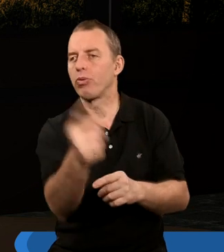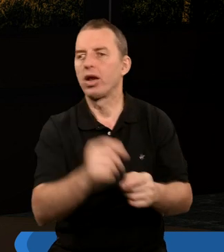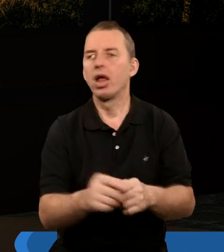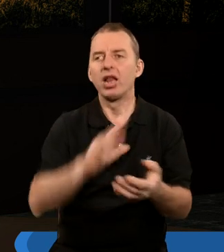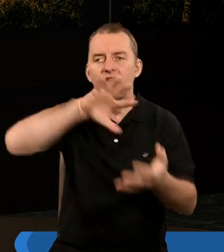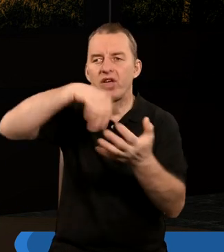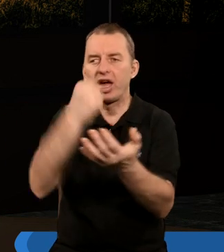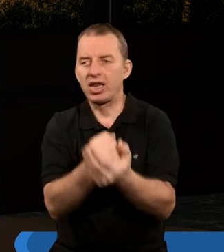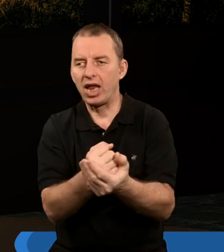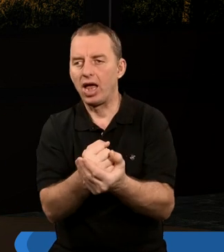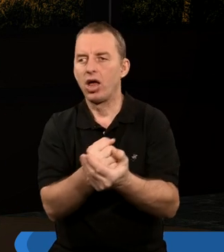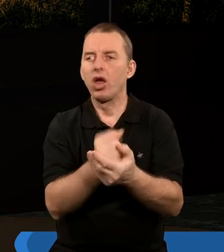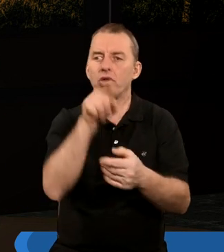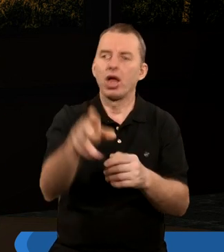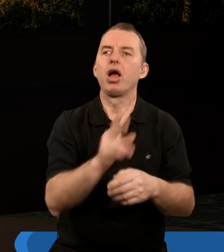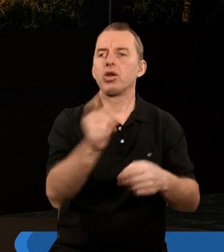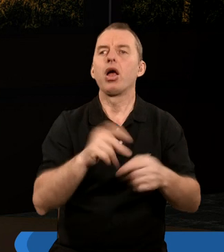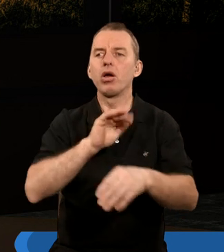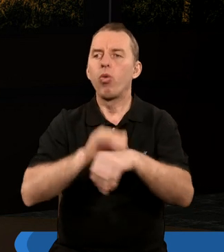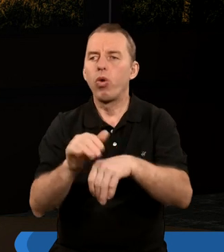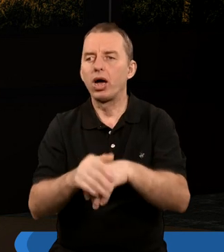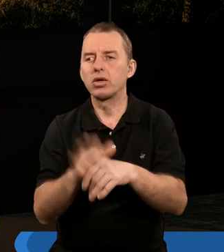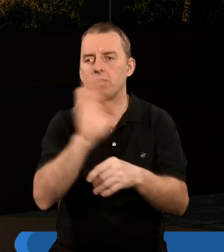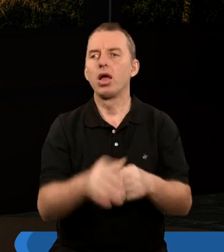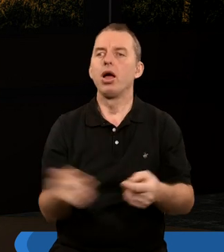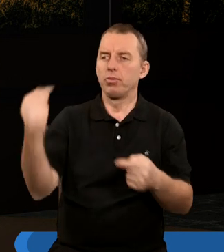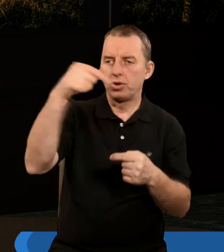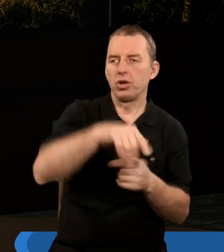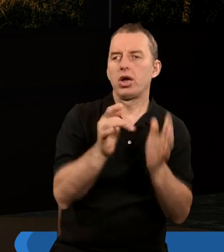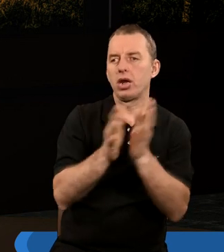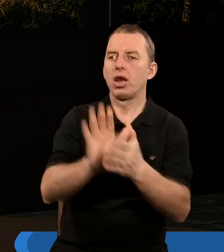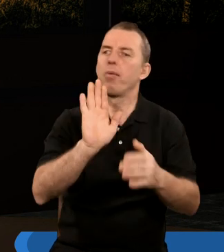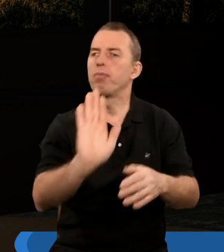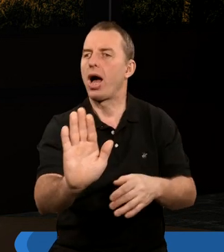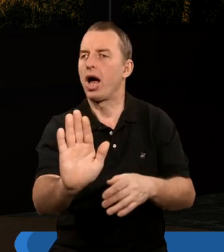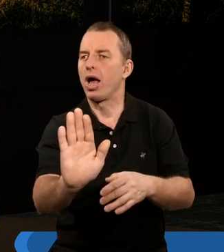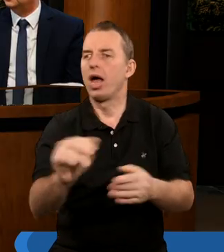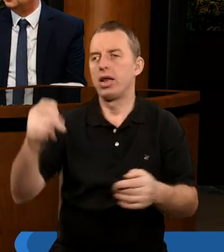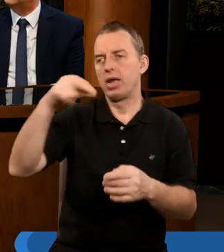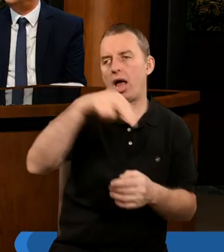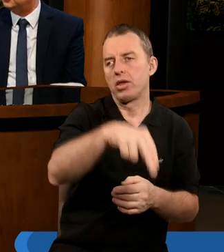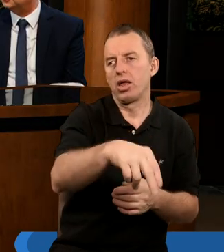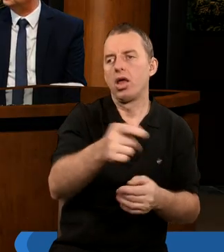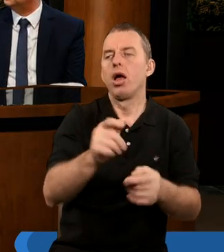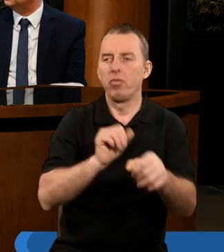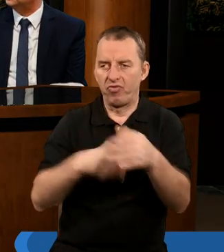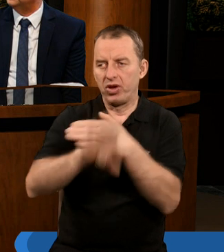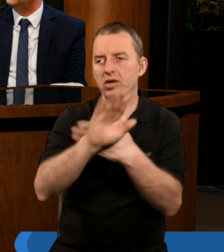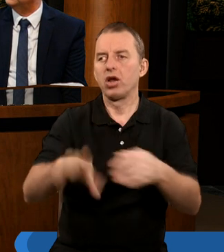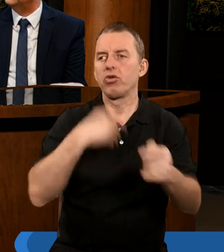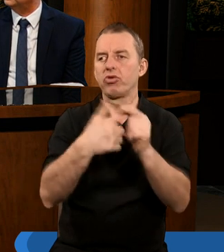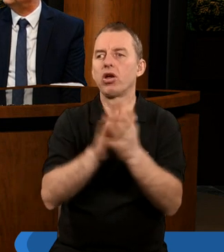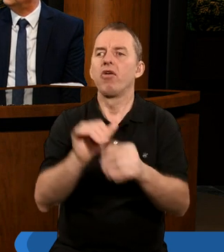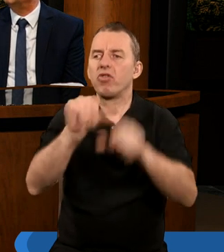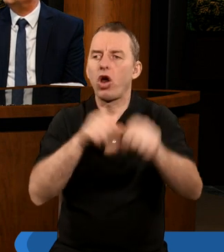i takich stwierdzeniach o tym, że czas Bożej łaski i przyjście Chrystusa ma nadejść i wyjście Chrystusa ze